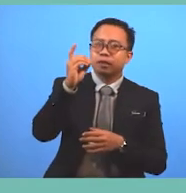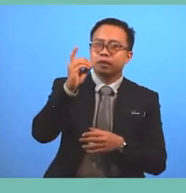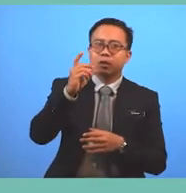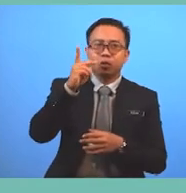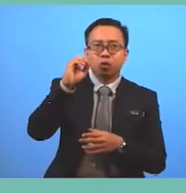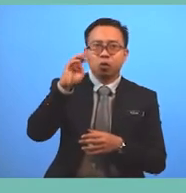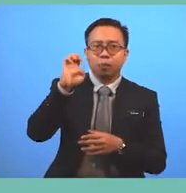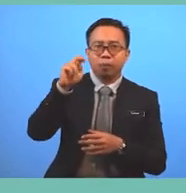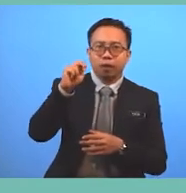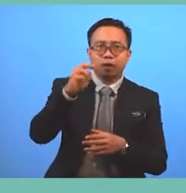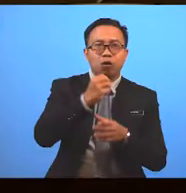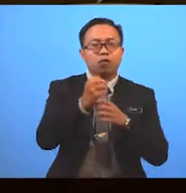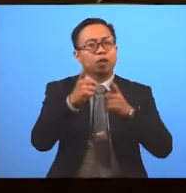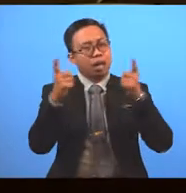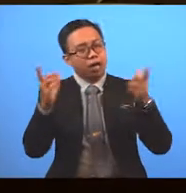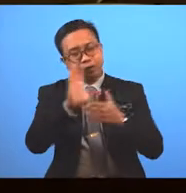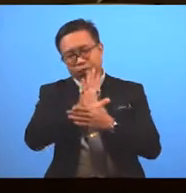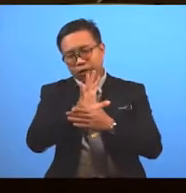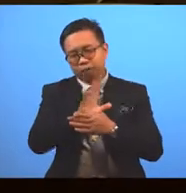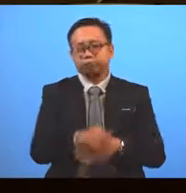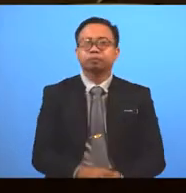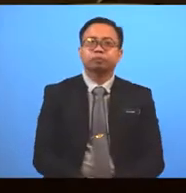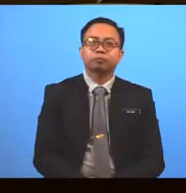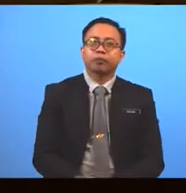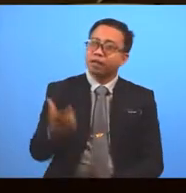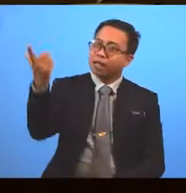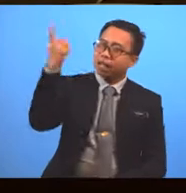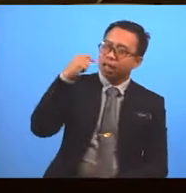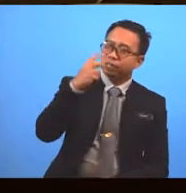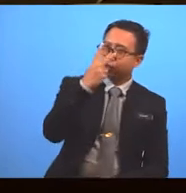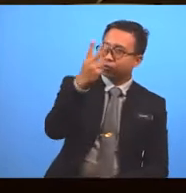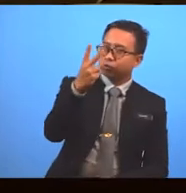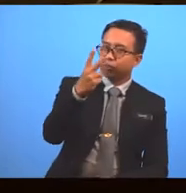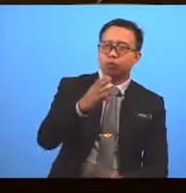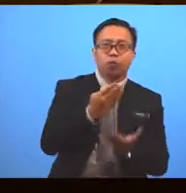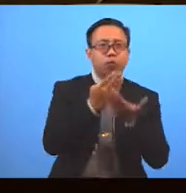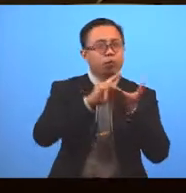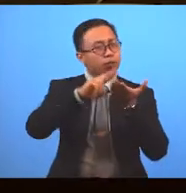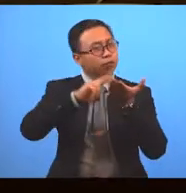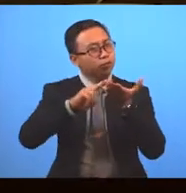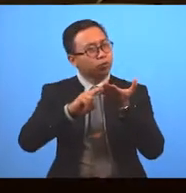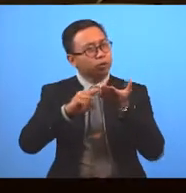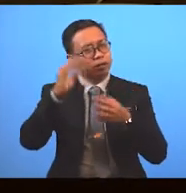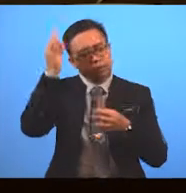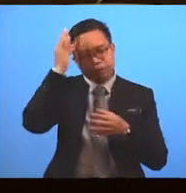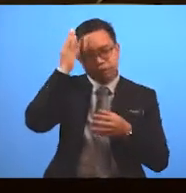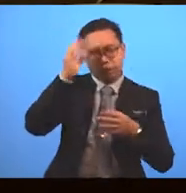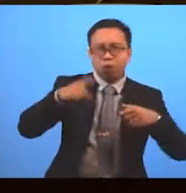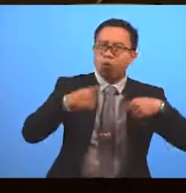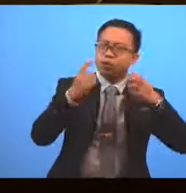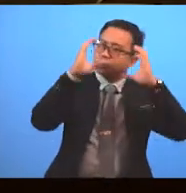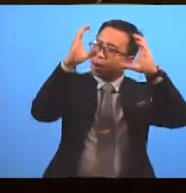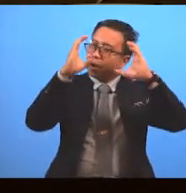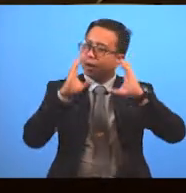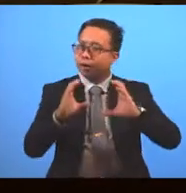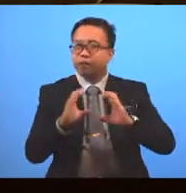features of the film Let's read through the film review and determine which paragraph